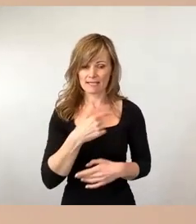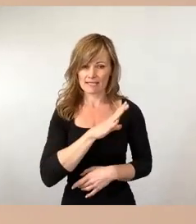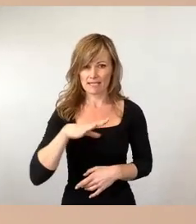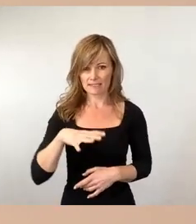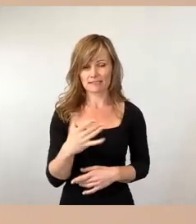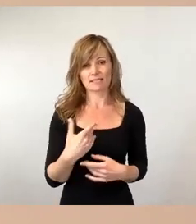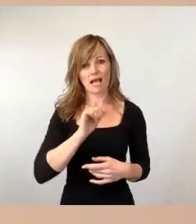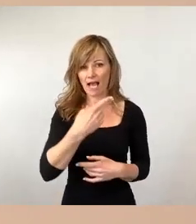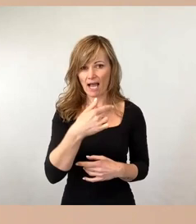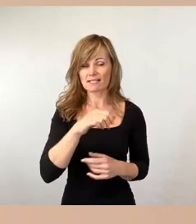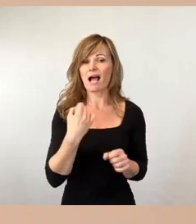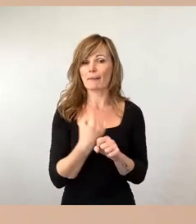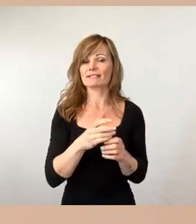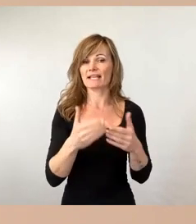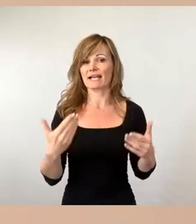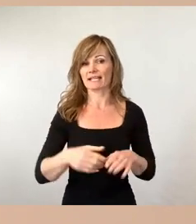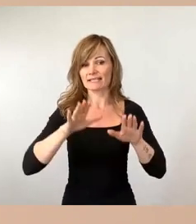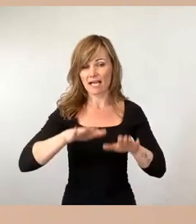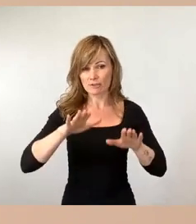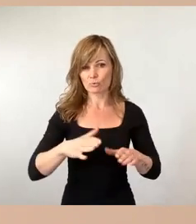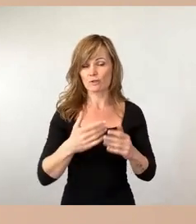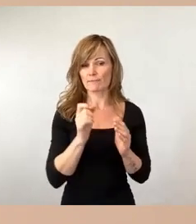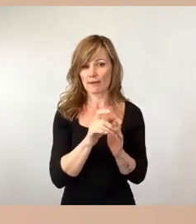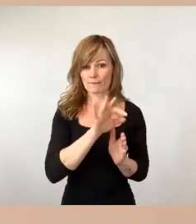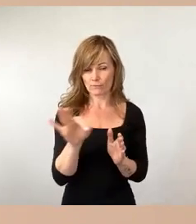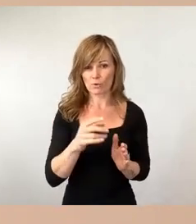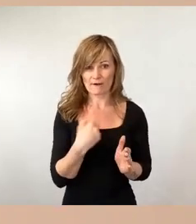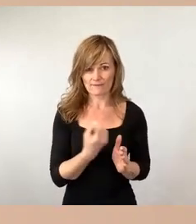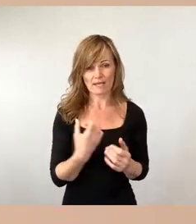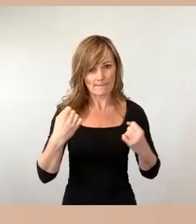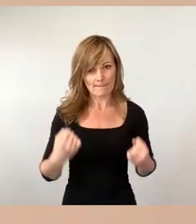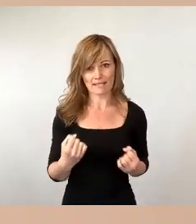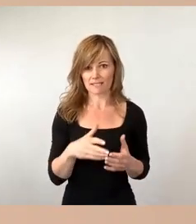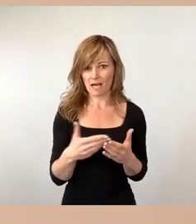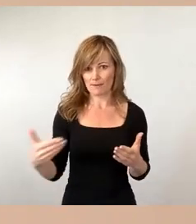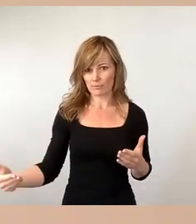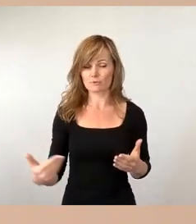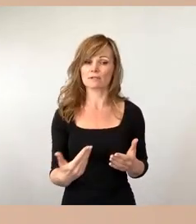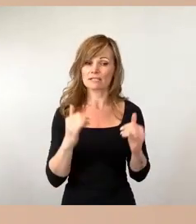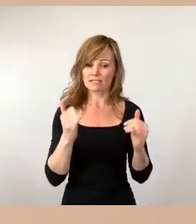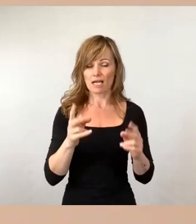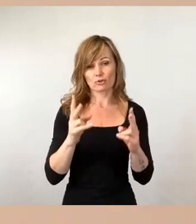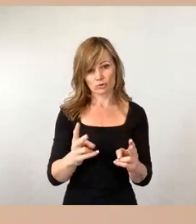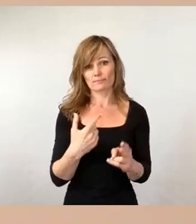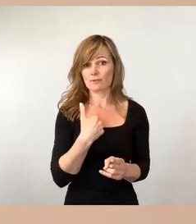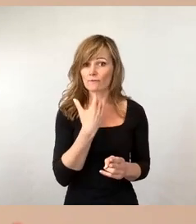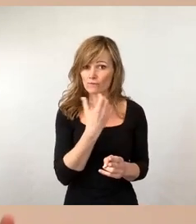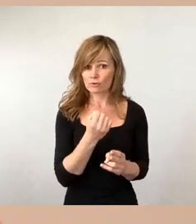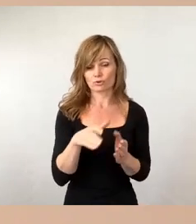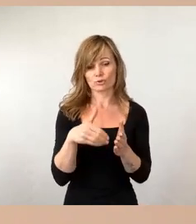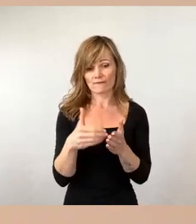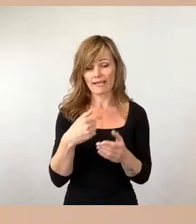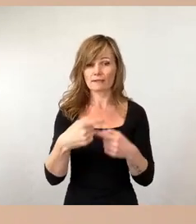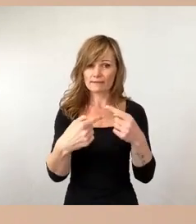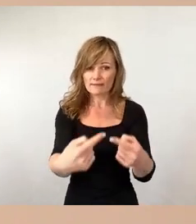ich Ihnen sagen, wir wollen uns hier auch weiterentwickeln. Wir wollen, wie jetzt schon, im Bereich Suppenküchen, im